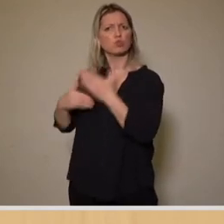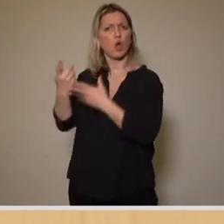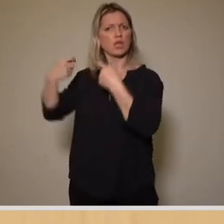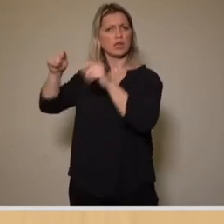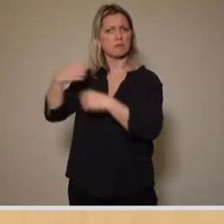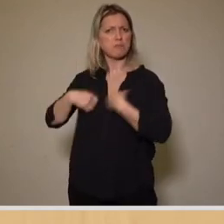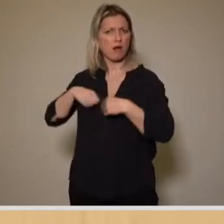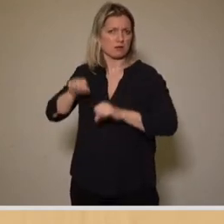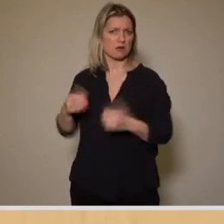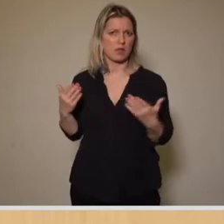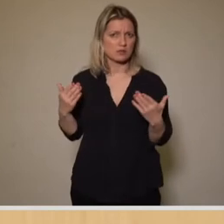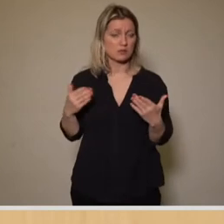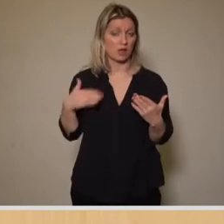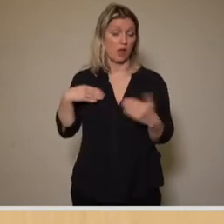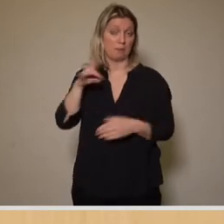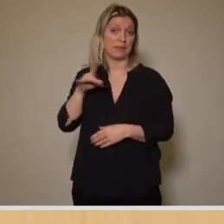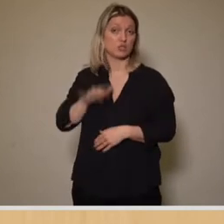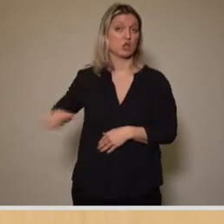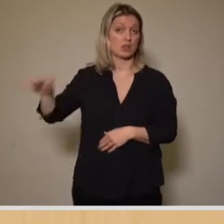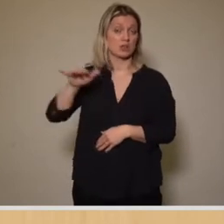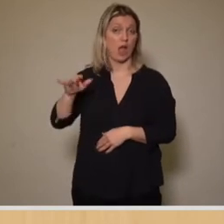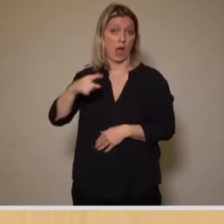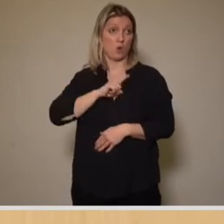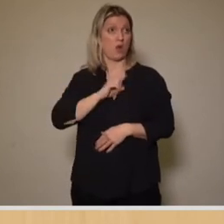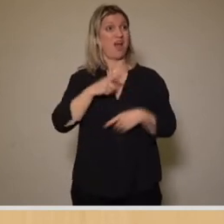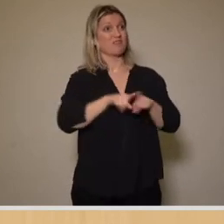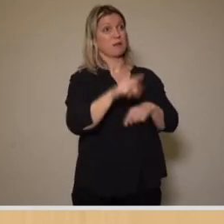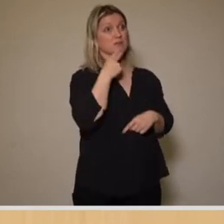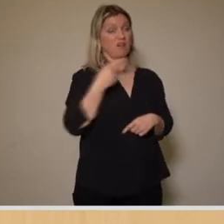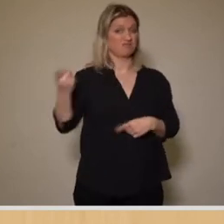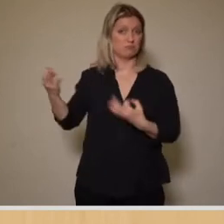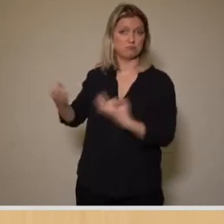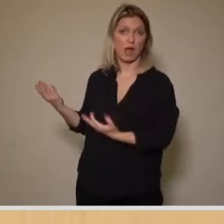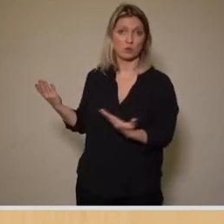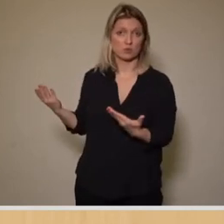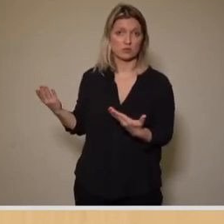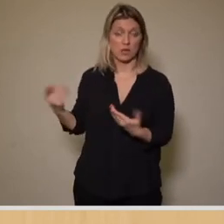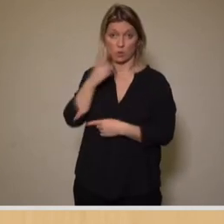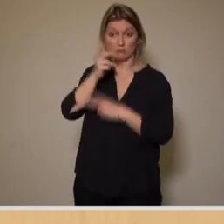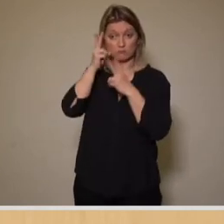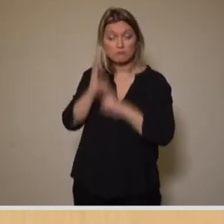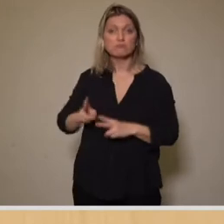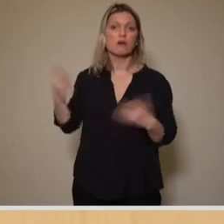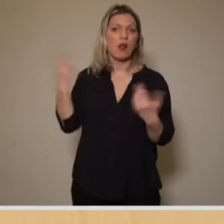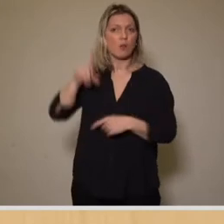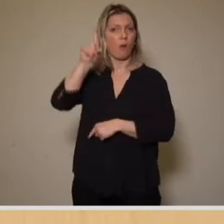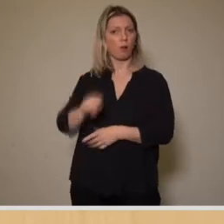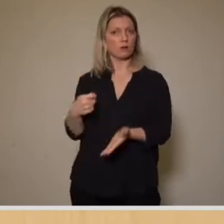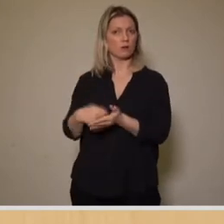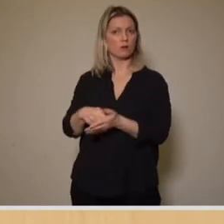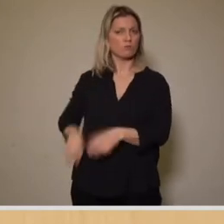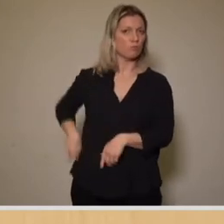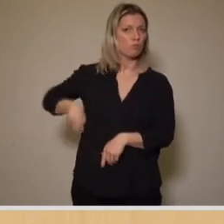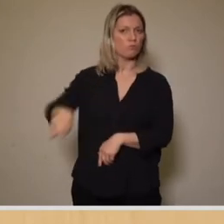schauen, der ja für Piechen auch aus unserer Sicht der FDP notwendig ist. Dann erhält man vielleicht ein Bad für einen Bruchteil der Kosten, kann es auch für einen